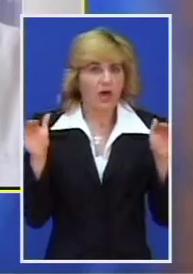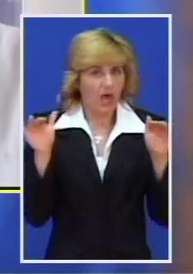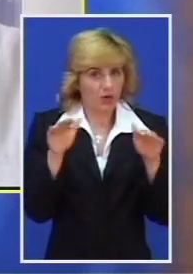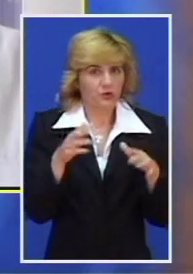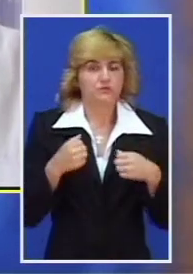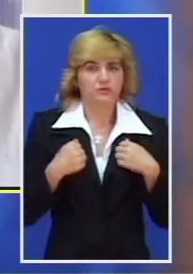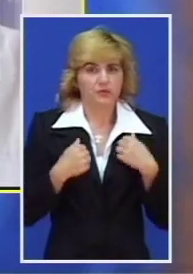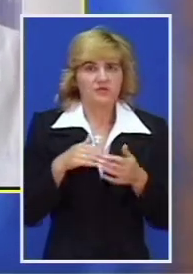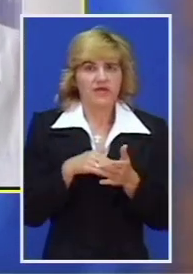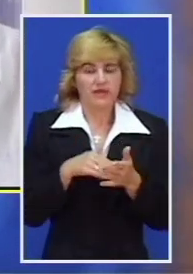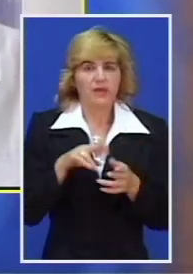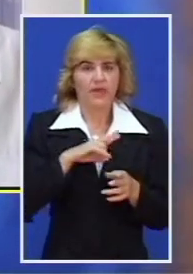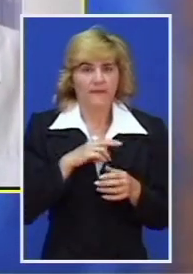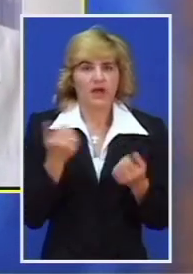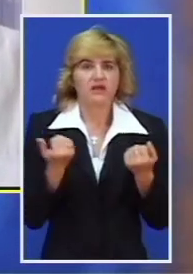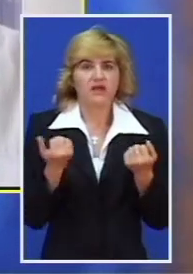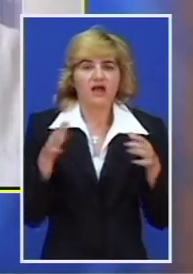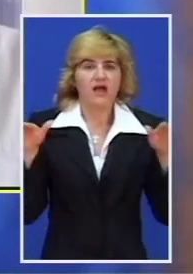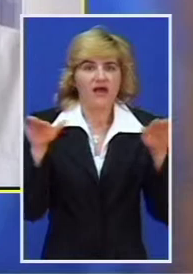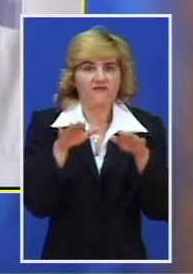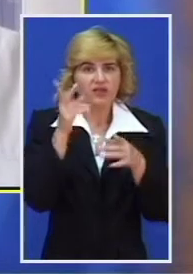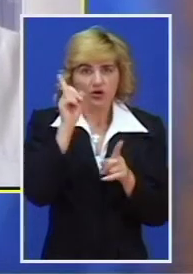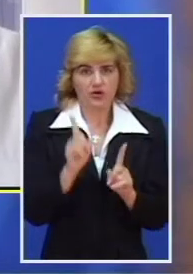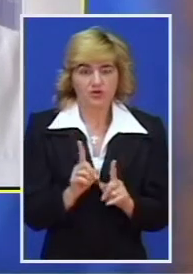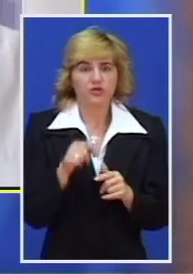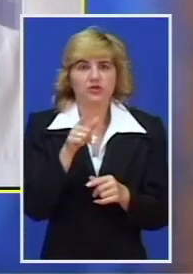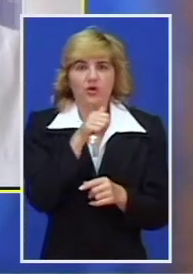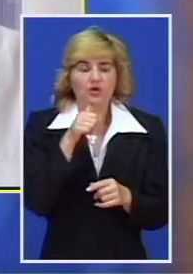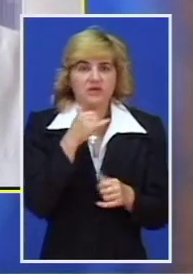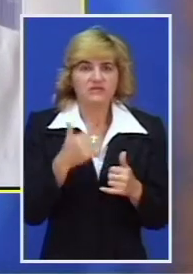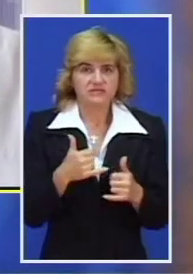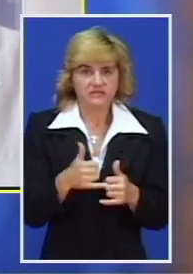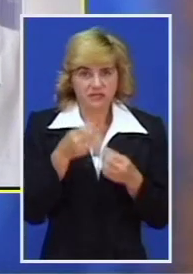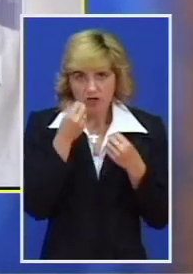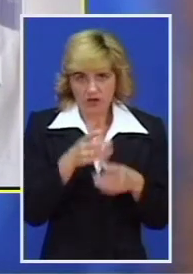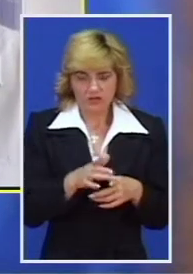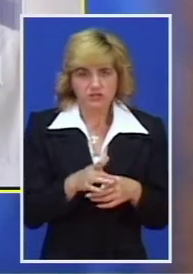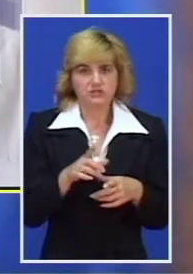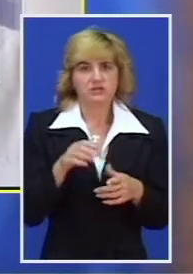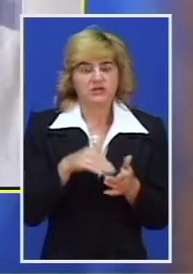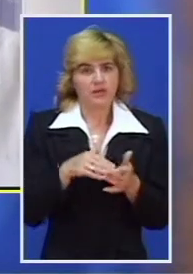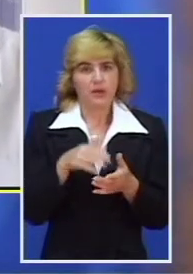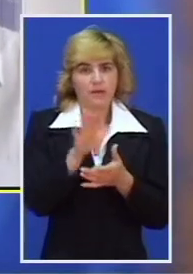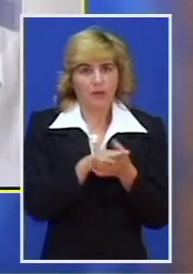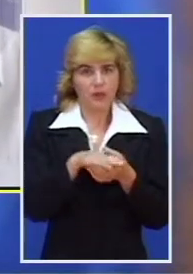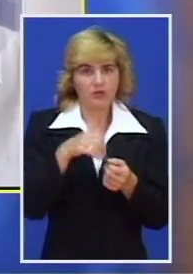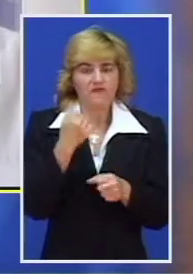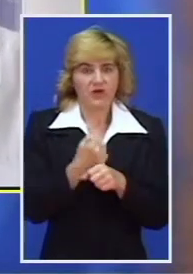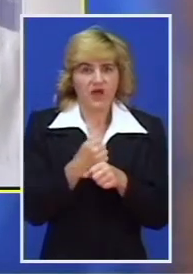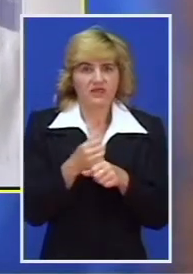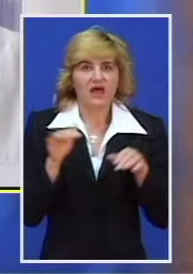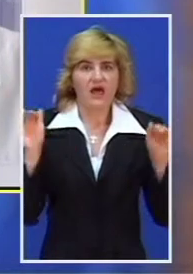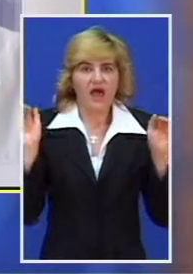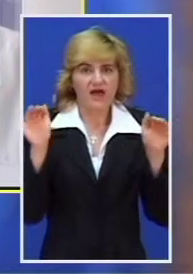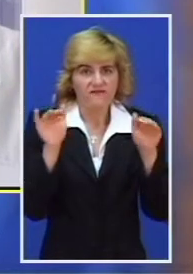Trudit ćemo se, bez obzira što je aerodrom sada ovakav kakav jeste, ne samo da ponovo proradi za tu vrstovi, ona koja može da